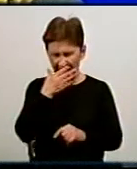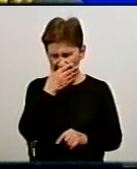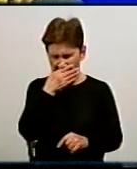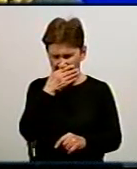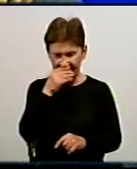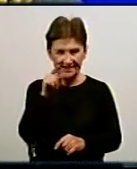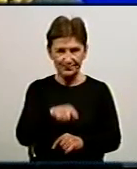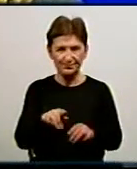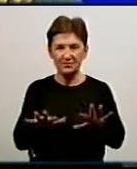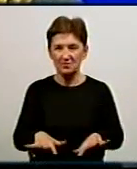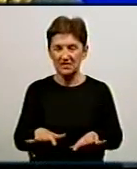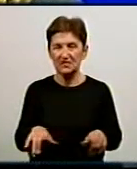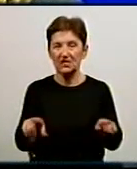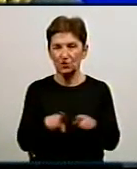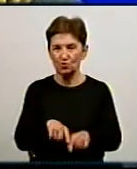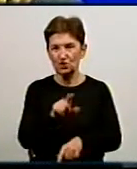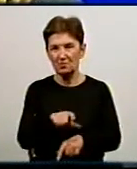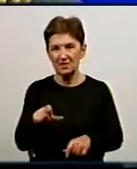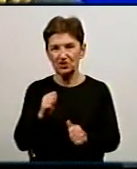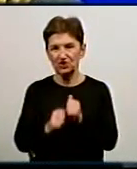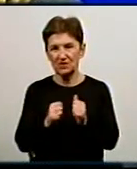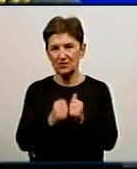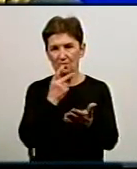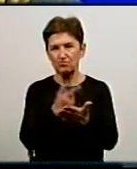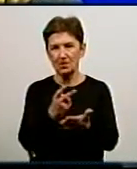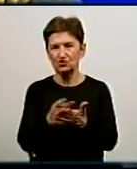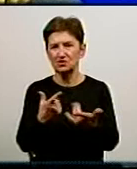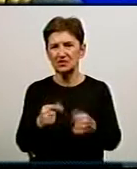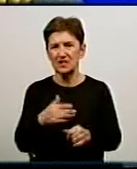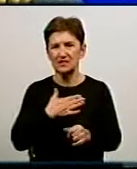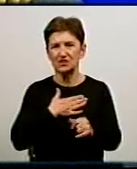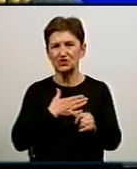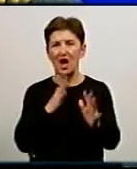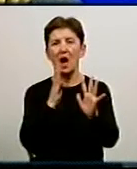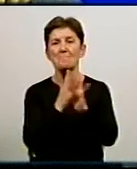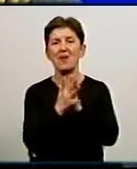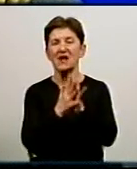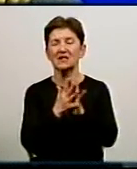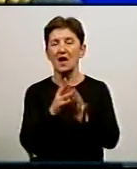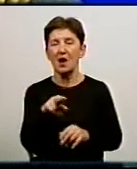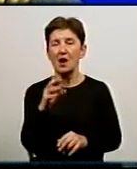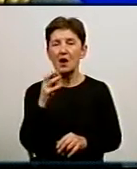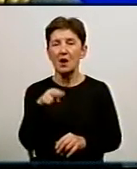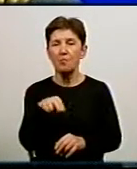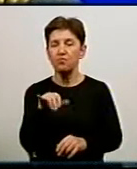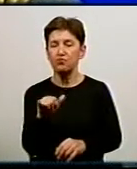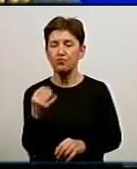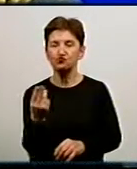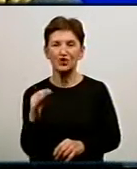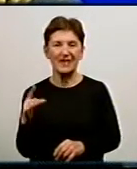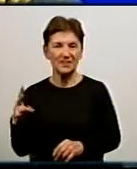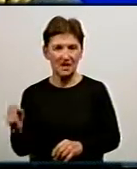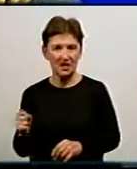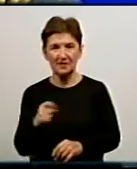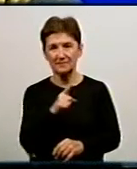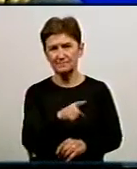в тому місці теж мешканці часто бачать, де наш парк Пушкіна, наша набережна часто пориває на цьому діючому